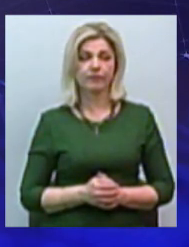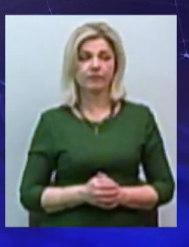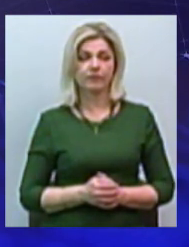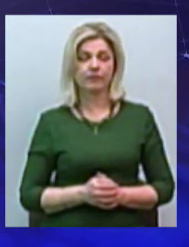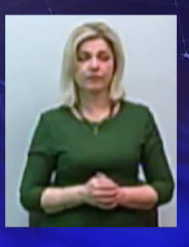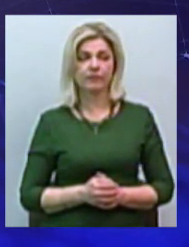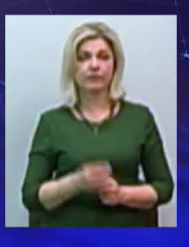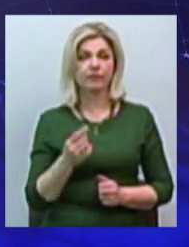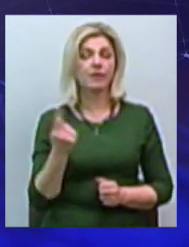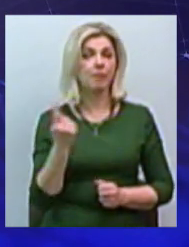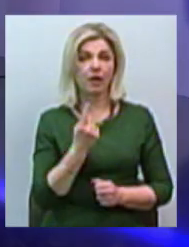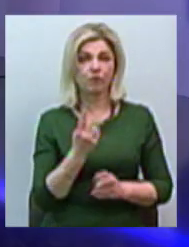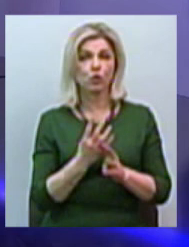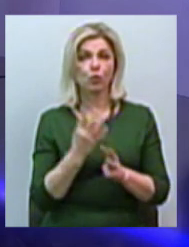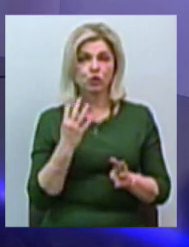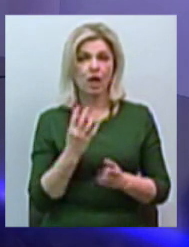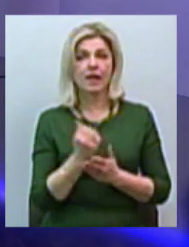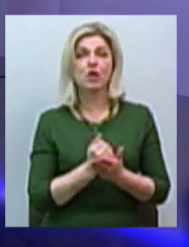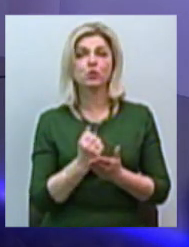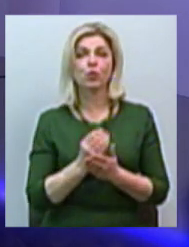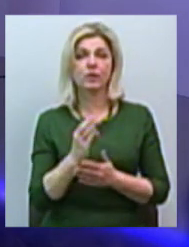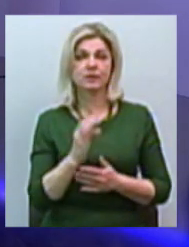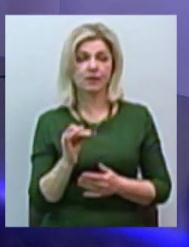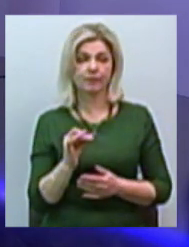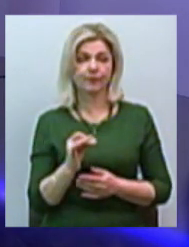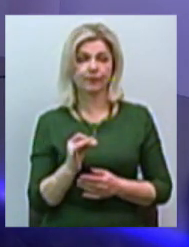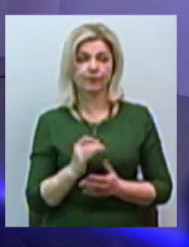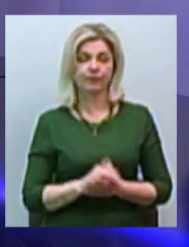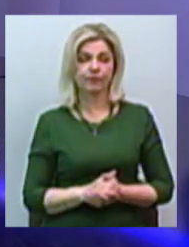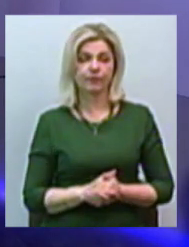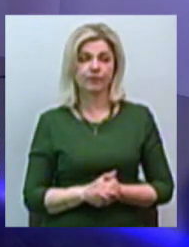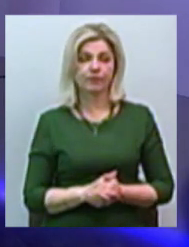Я саме хотів акцентувати.